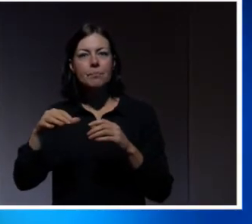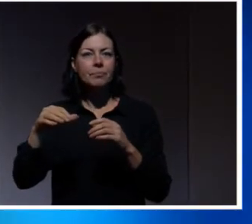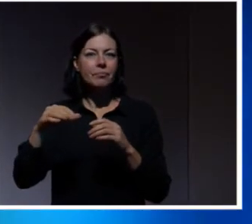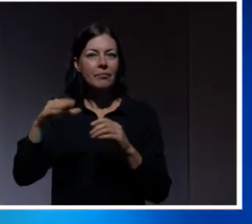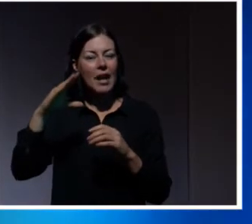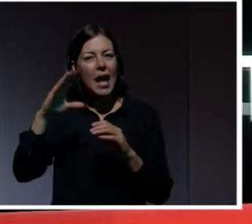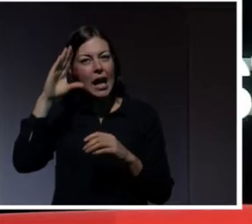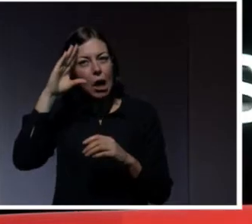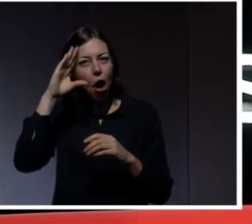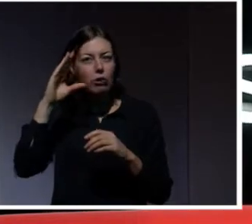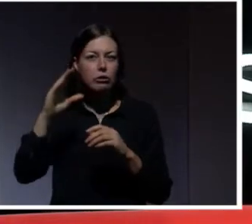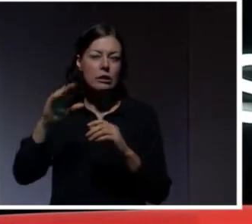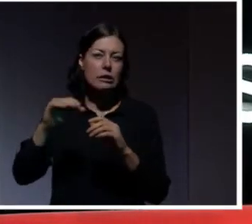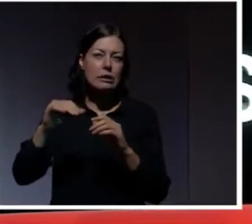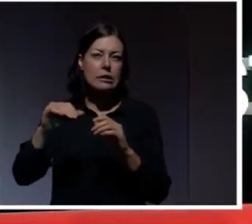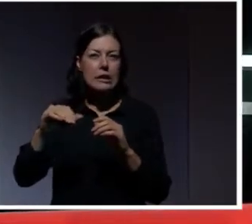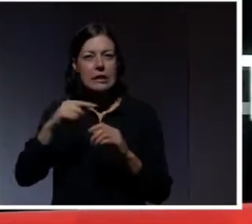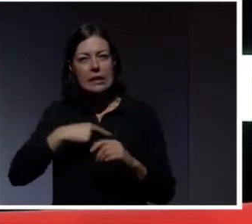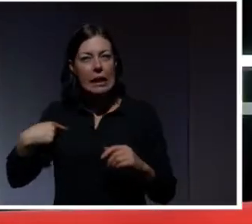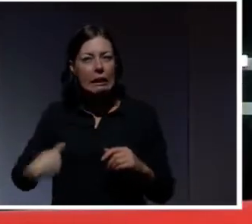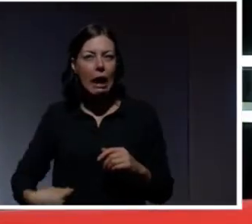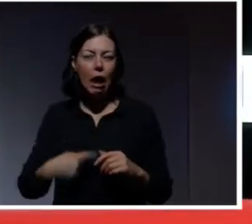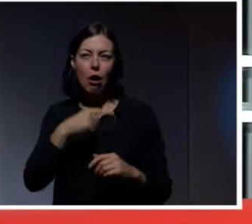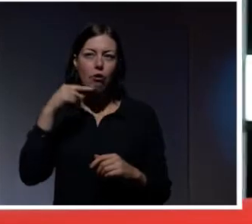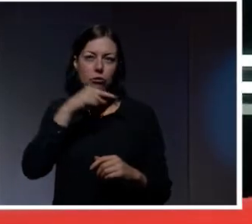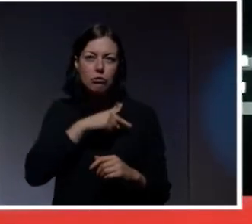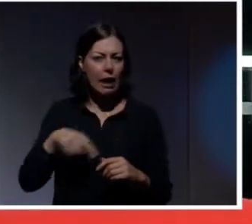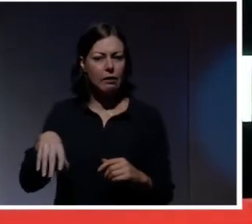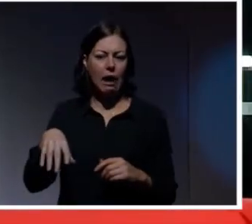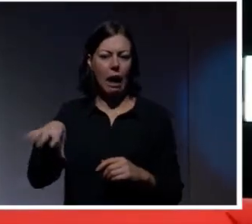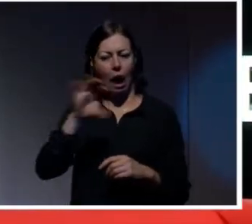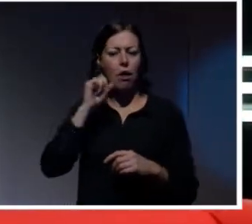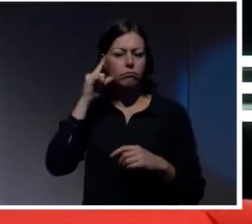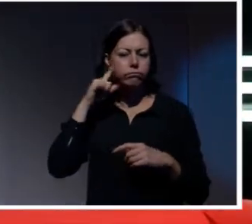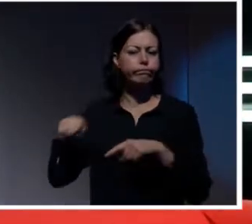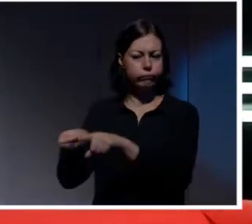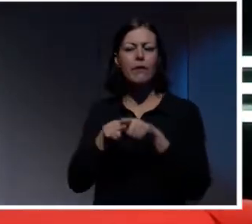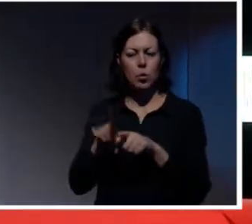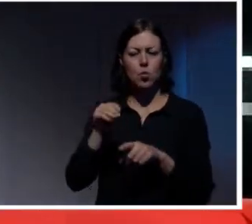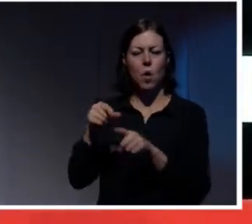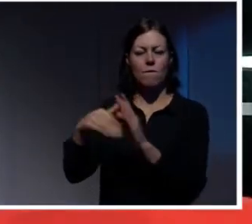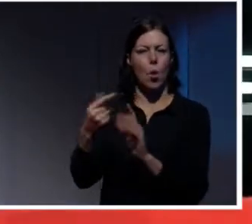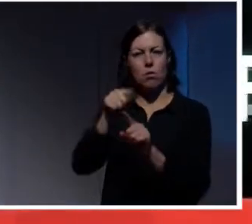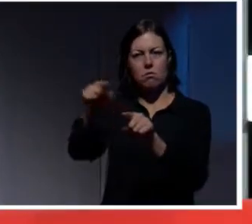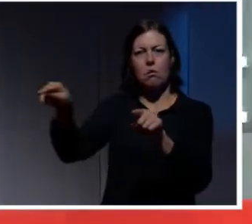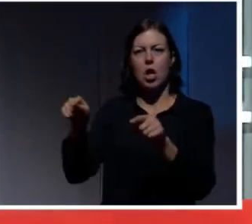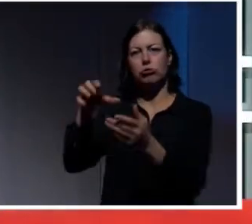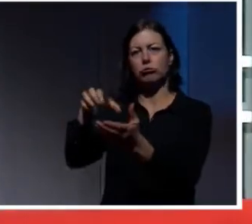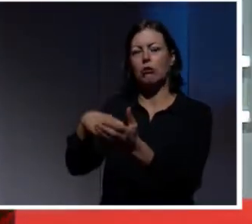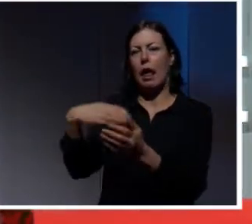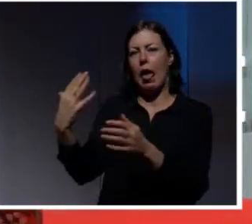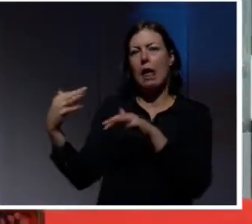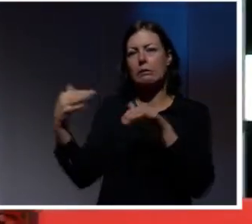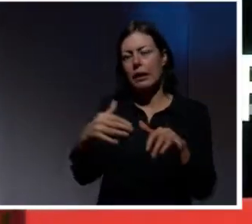Ryssland. Det är både Försvarsmakten, FRA och Säpo överens om. Det är där hoten kommer ifrån. Iran letar